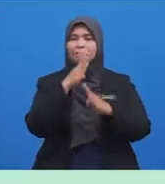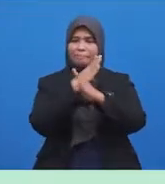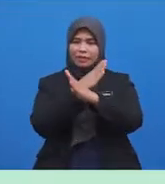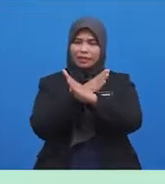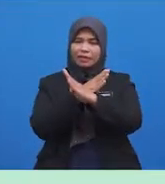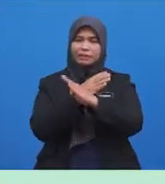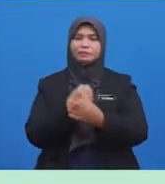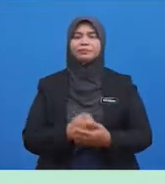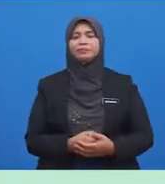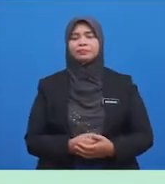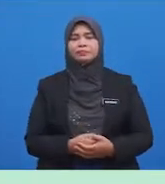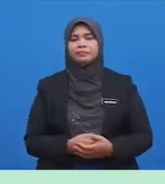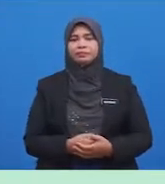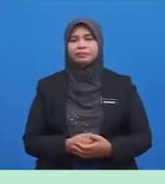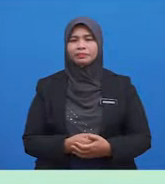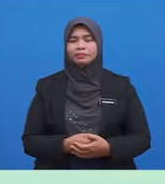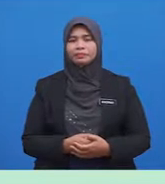Batal